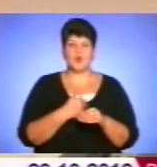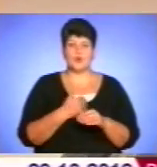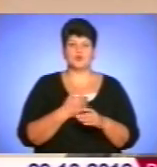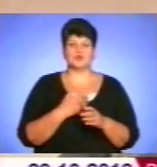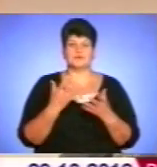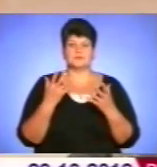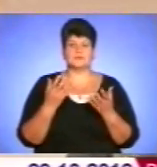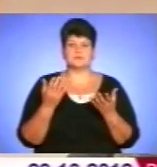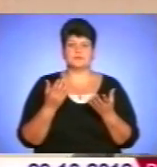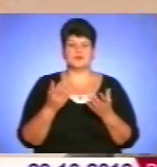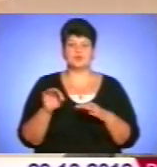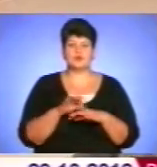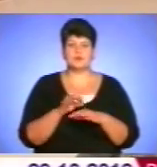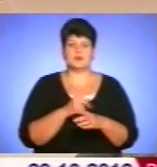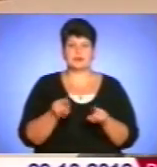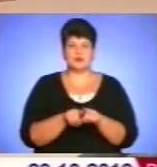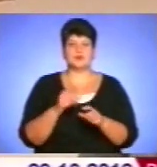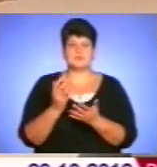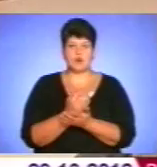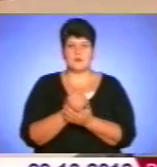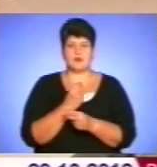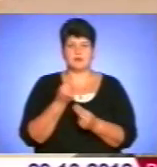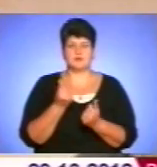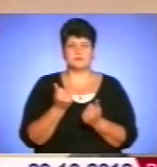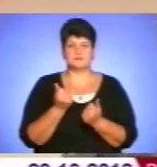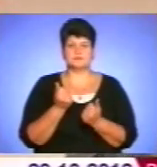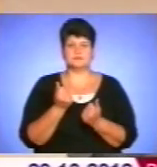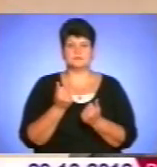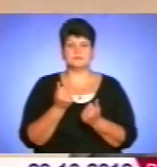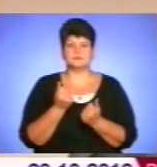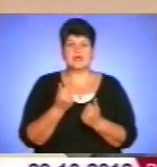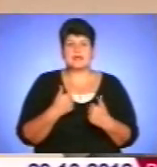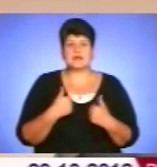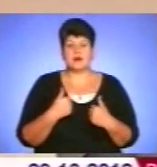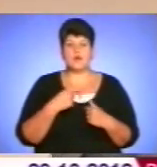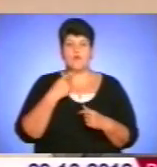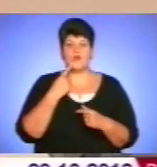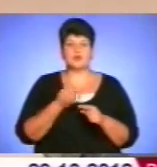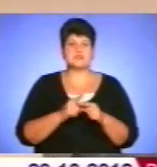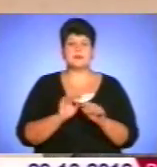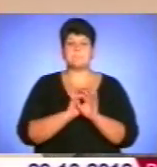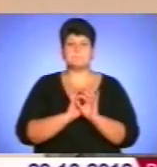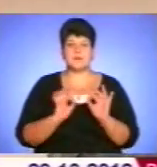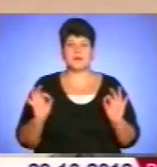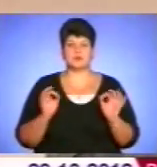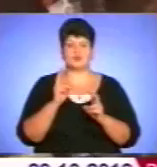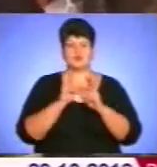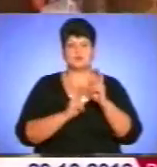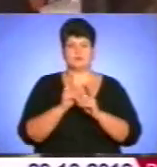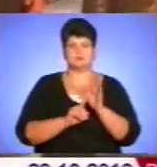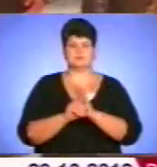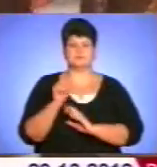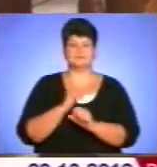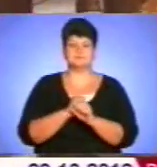щоб чоловіки заробляли. Я кажу, що все прекрасно, що завод запущений.